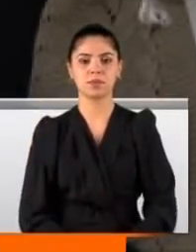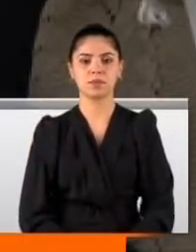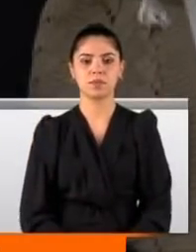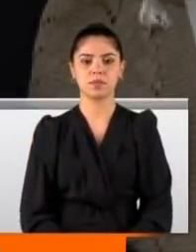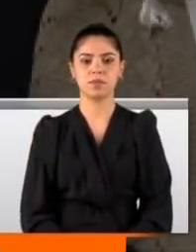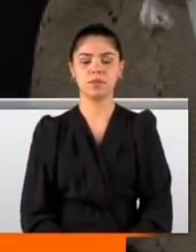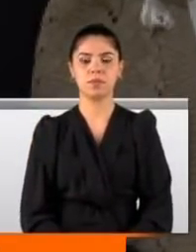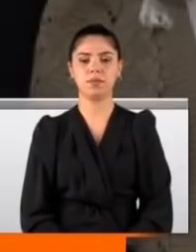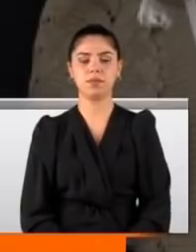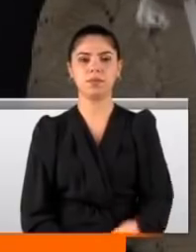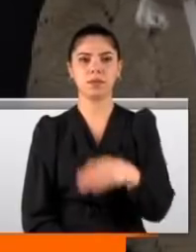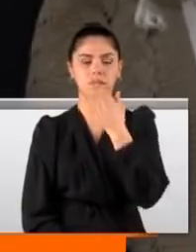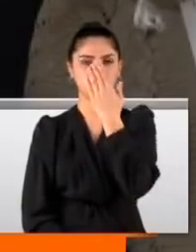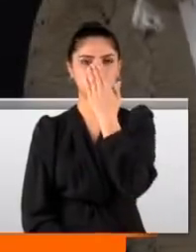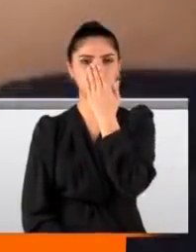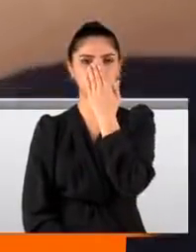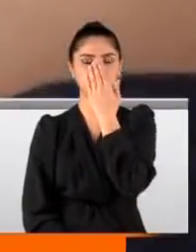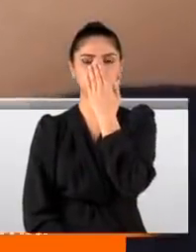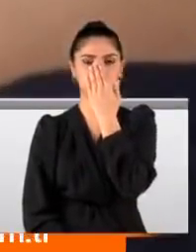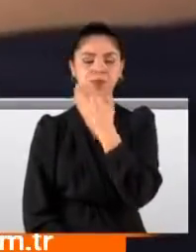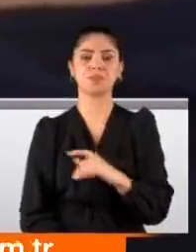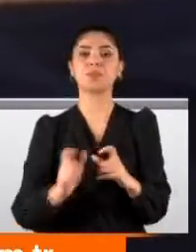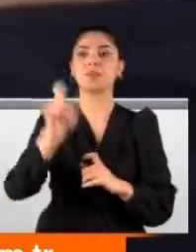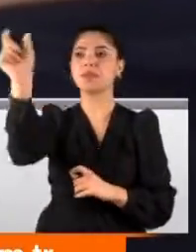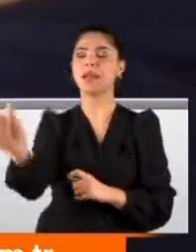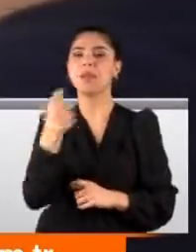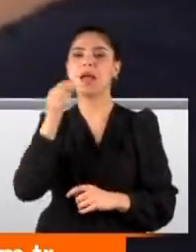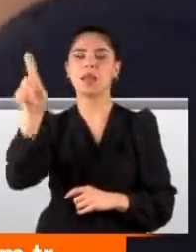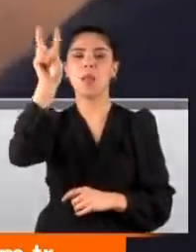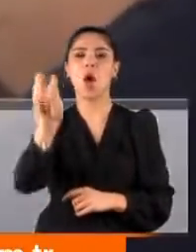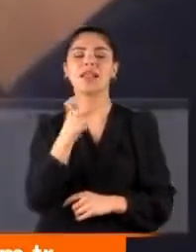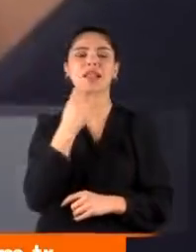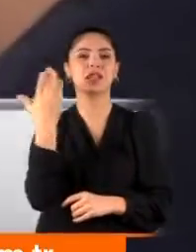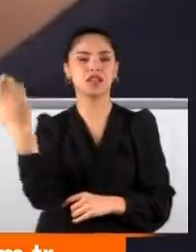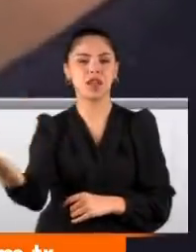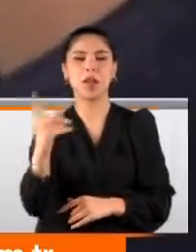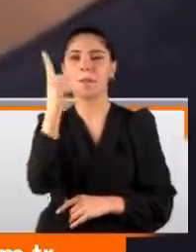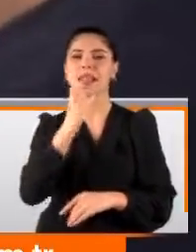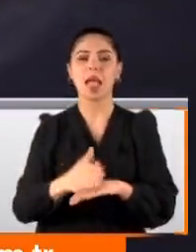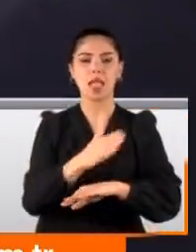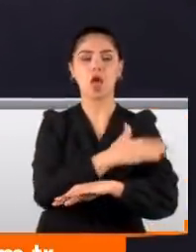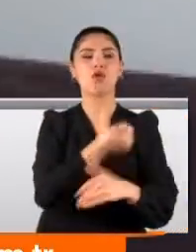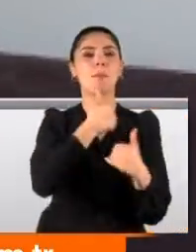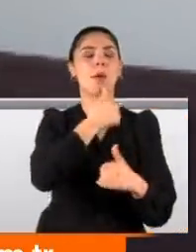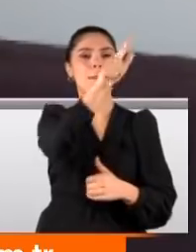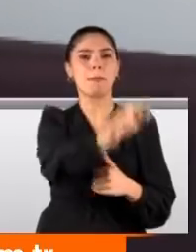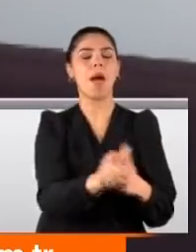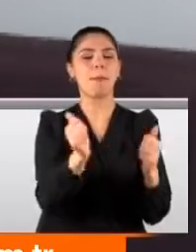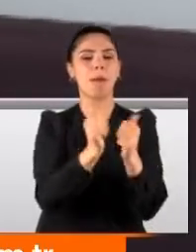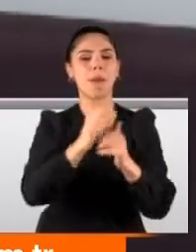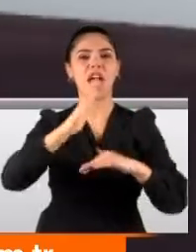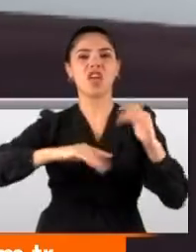kişiyi düşünmek biraz kötü bir şey. Samet Aktepe henüz 18 yaşında. Geçen yıl babasının yanında inşaatta